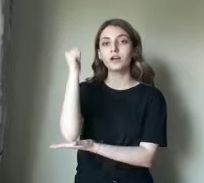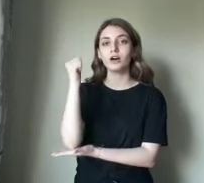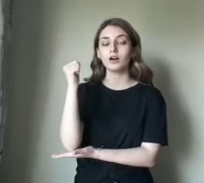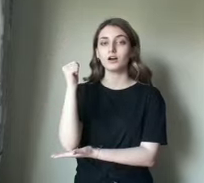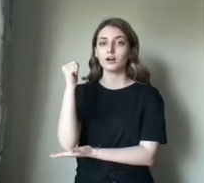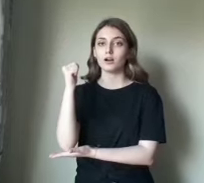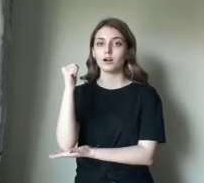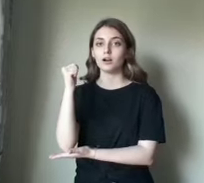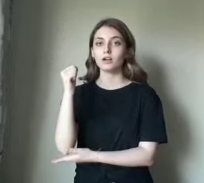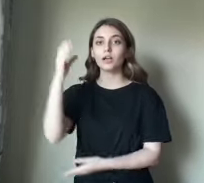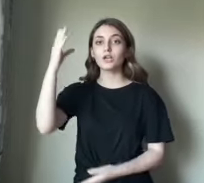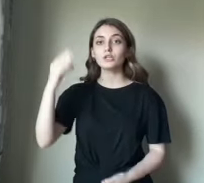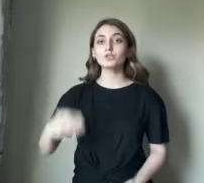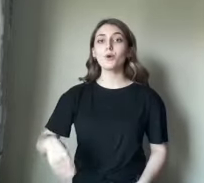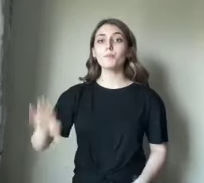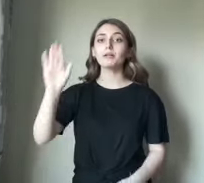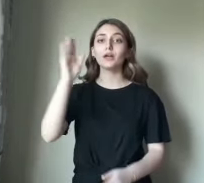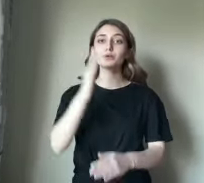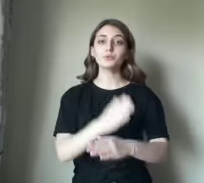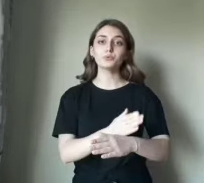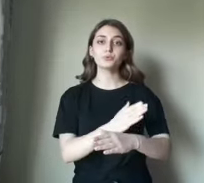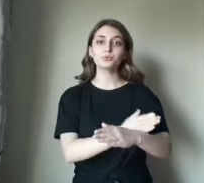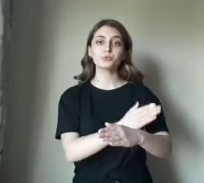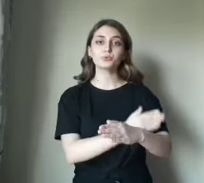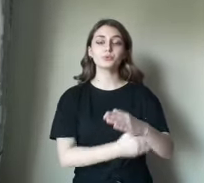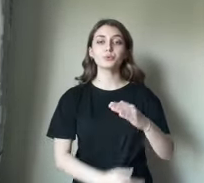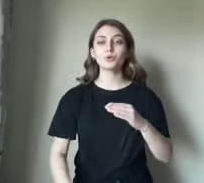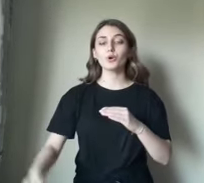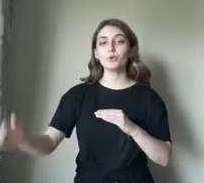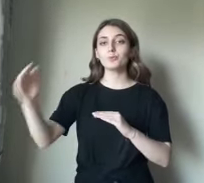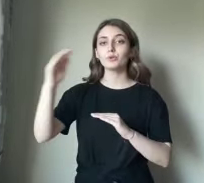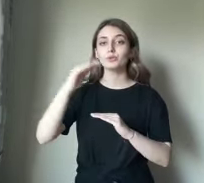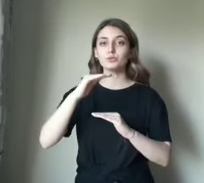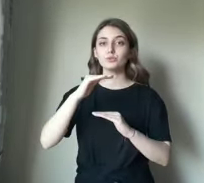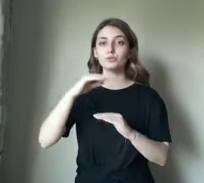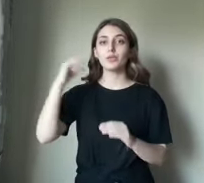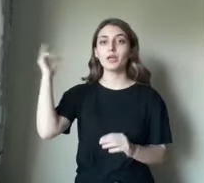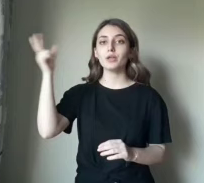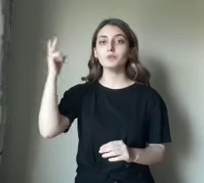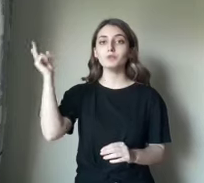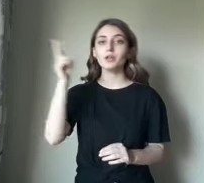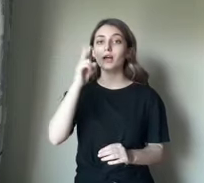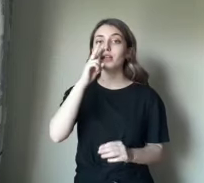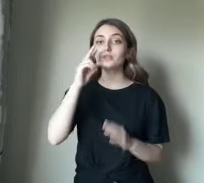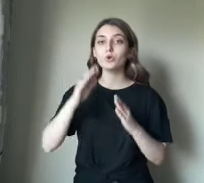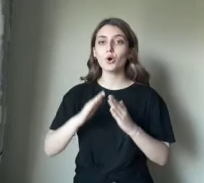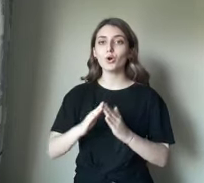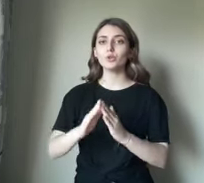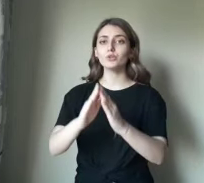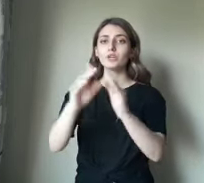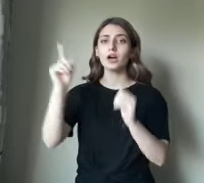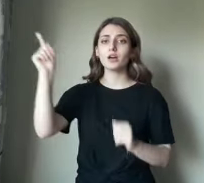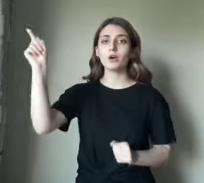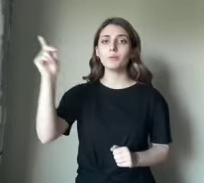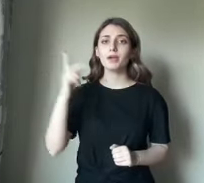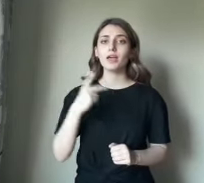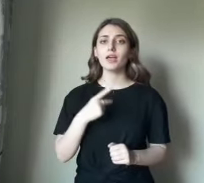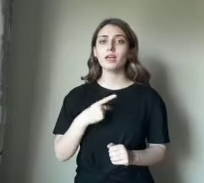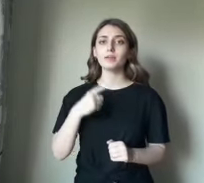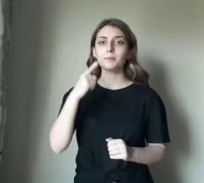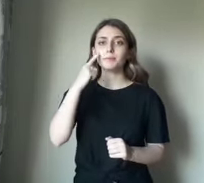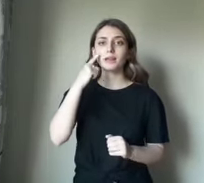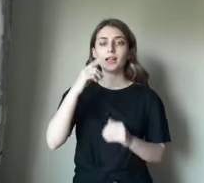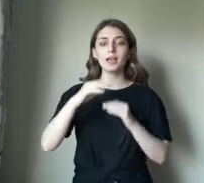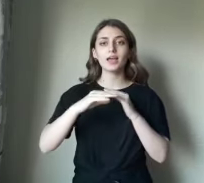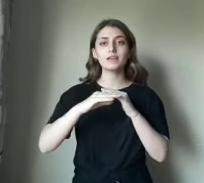asancak Sönmeden nurdumun üstünde Tüten es olacak o